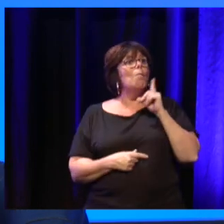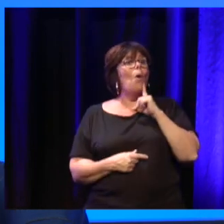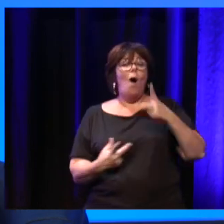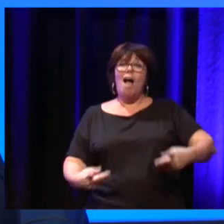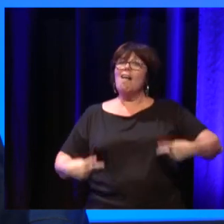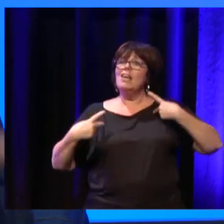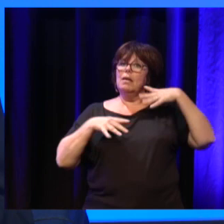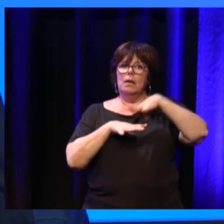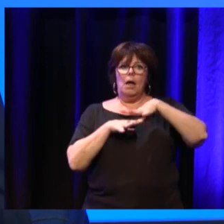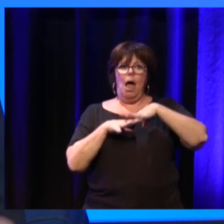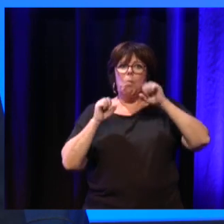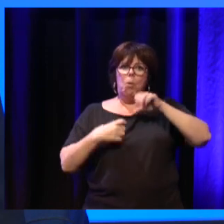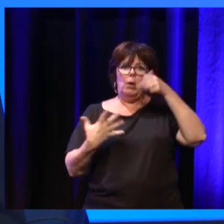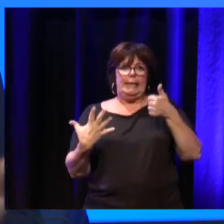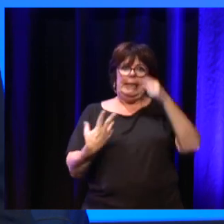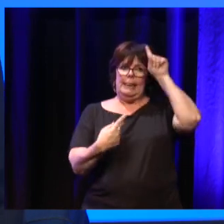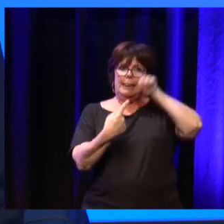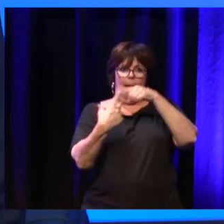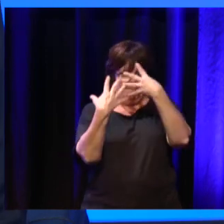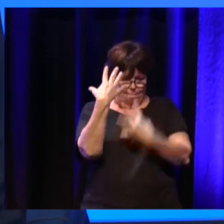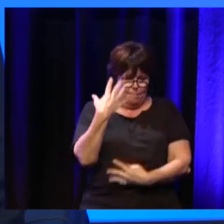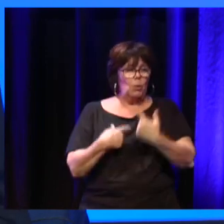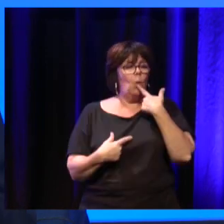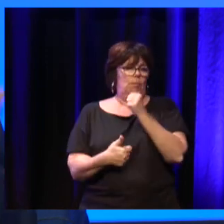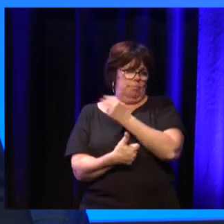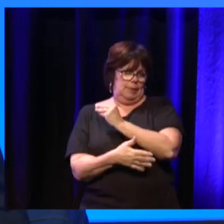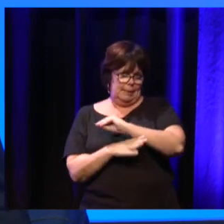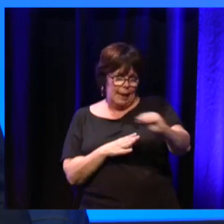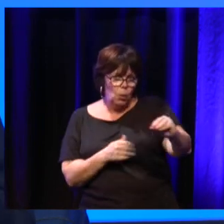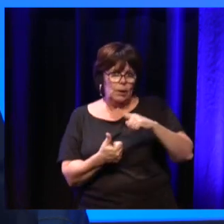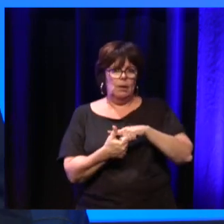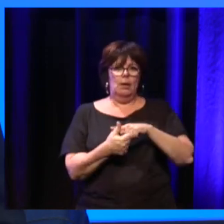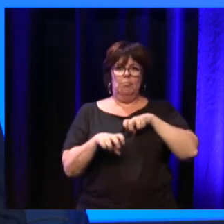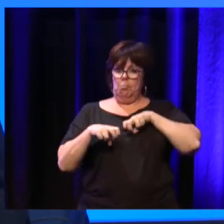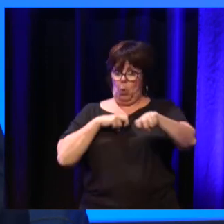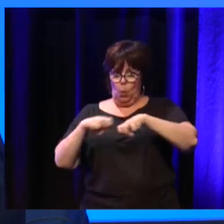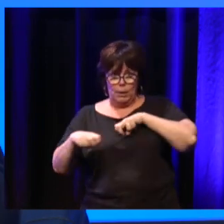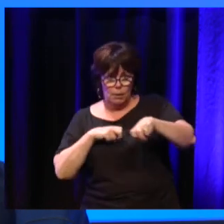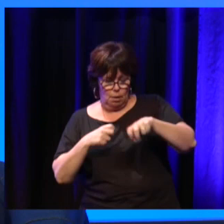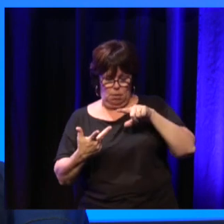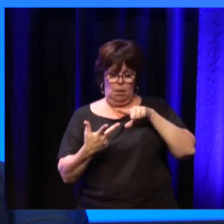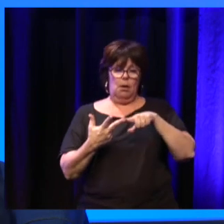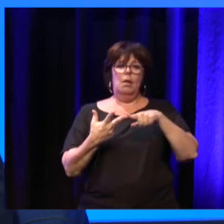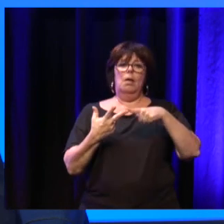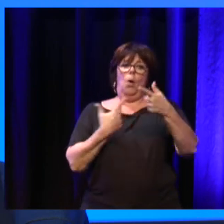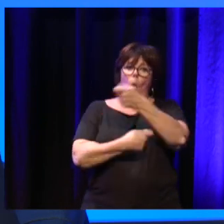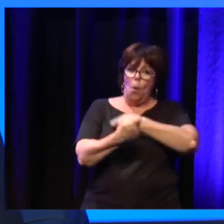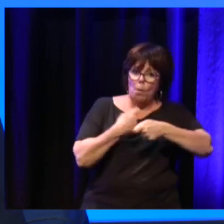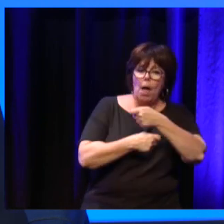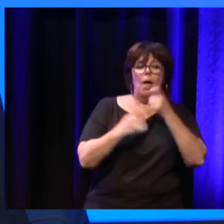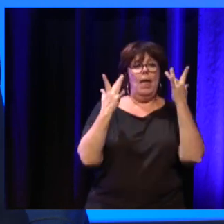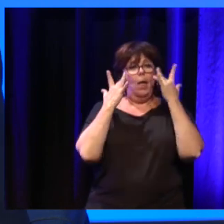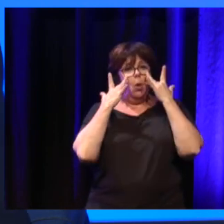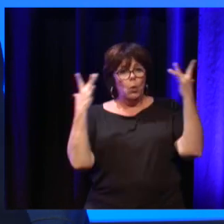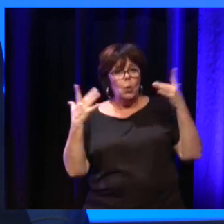à Nice. La sécurité, la mobilité, bien évidemment, les commerçants, culture et loisirs, la santé, les abus